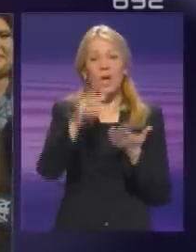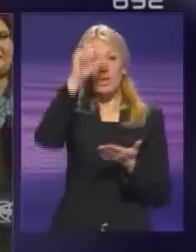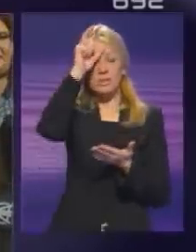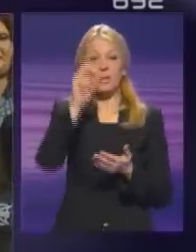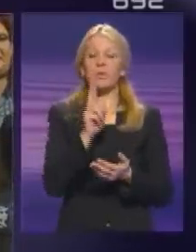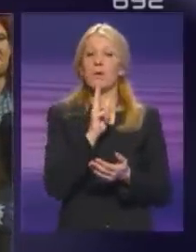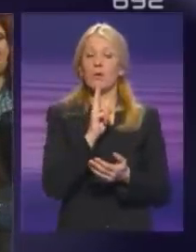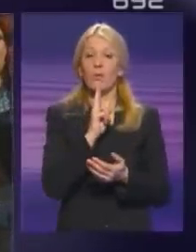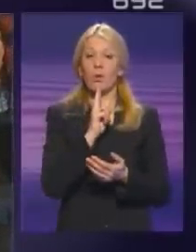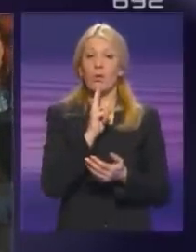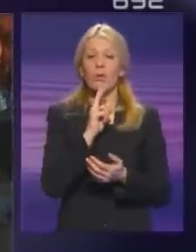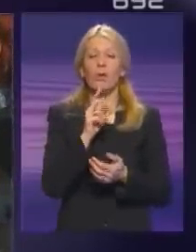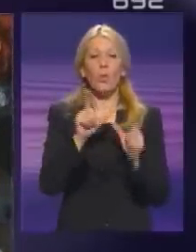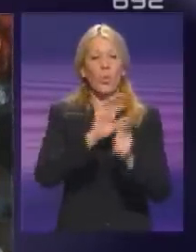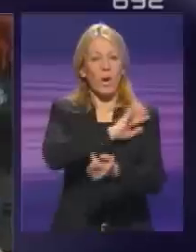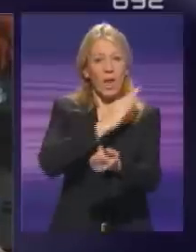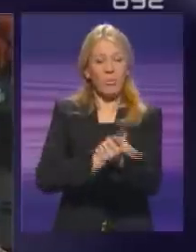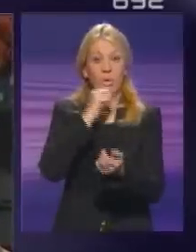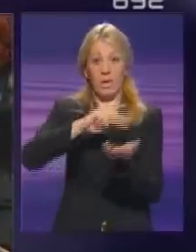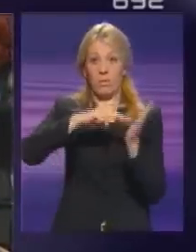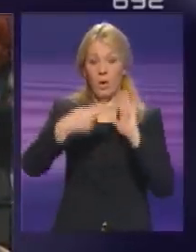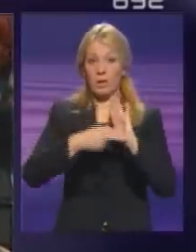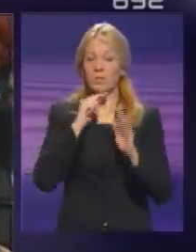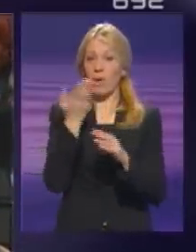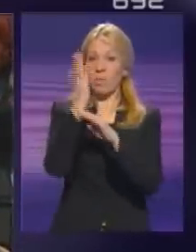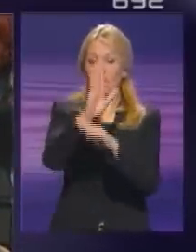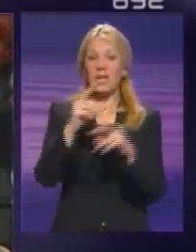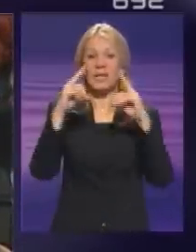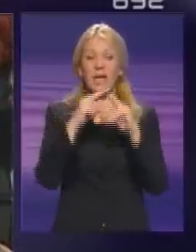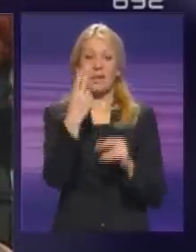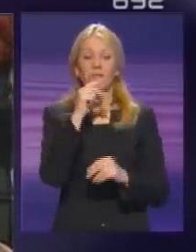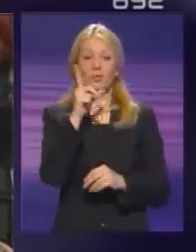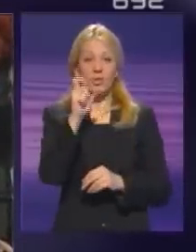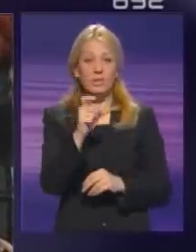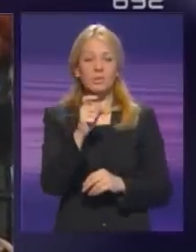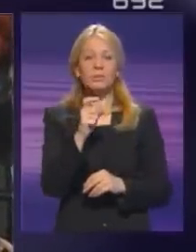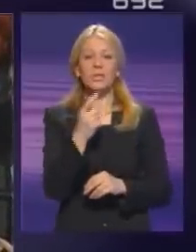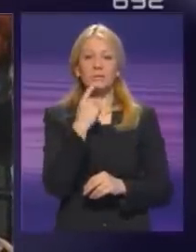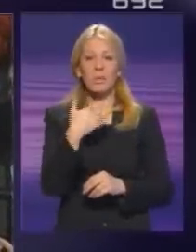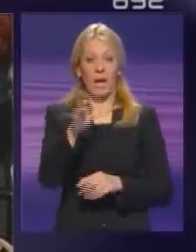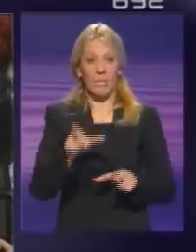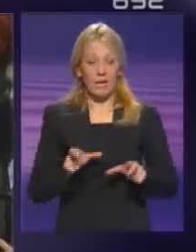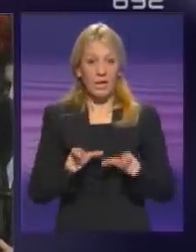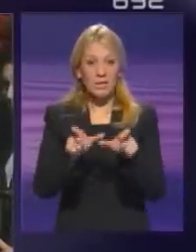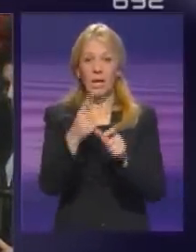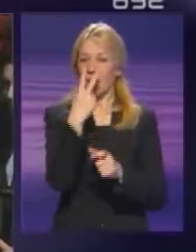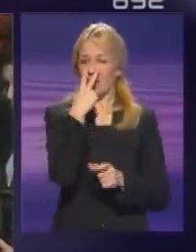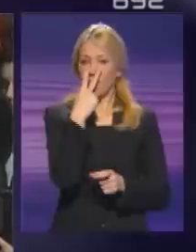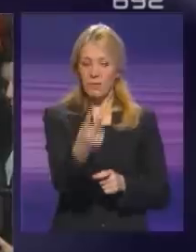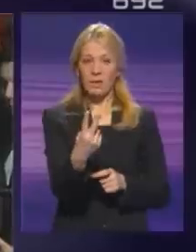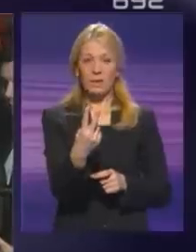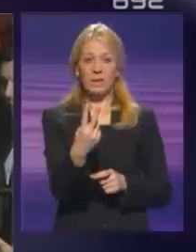koji u naporima i politici koju predstavlja Aleksandar Vučić, Srpska napredna stranka, vidi